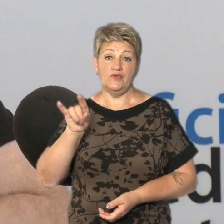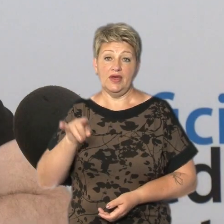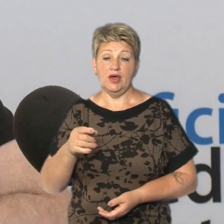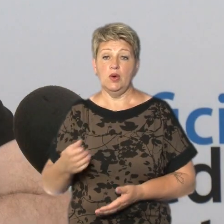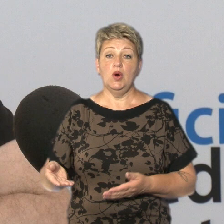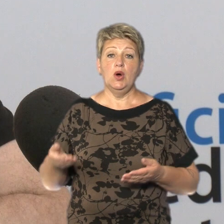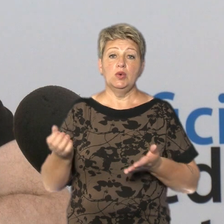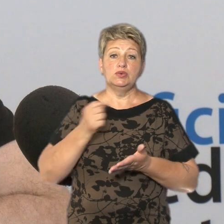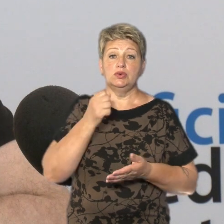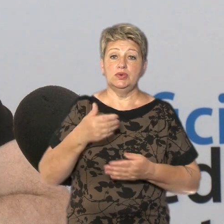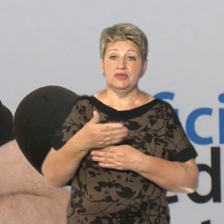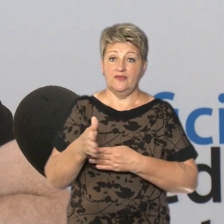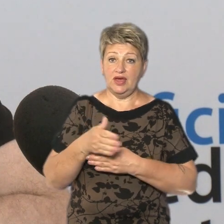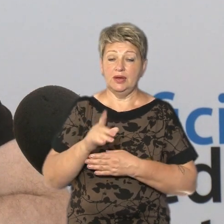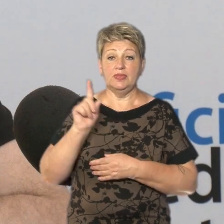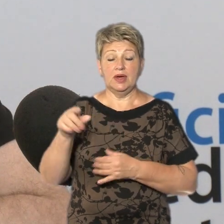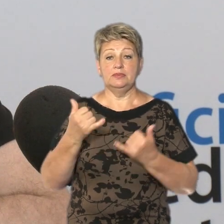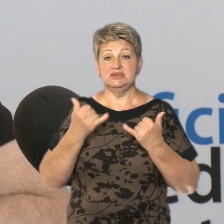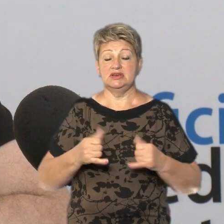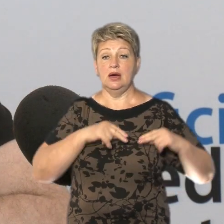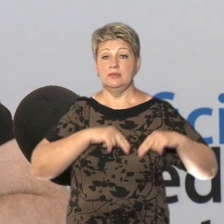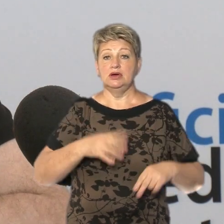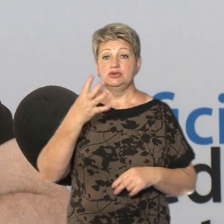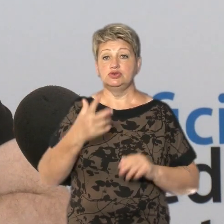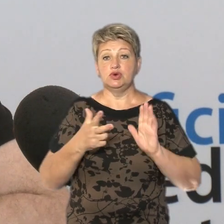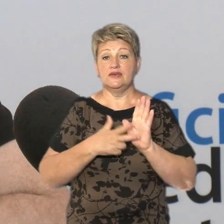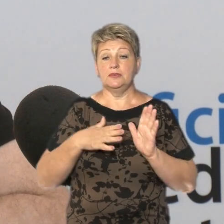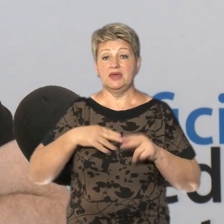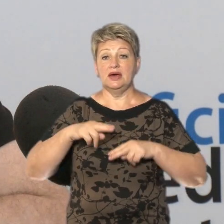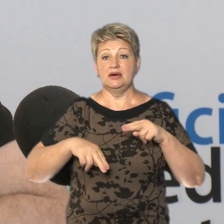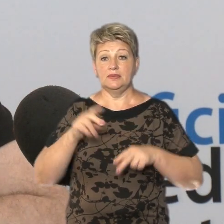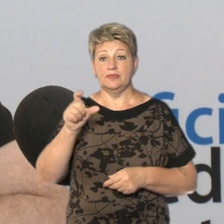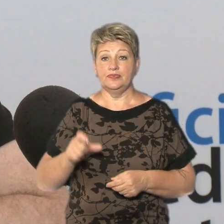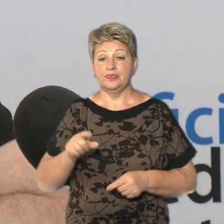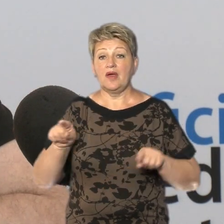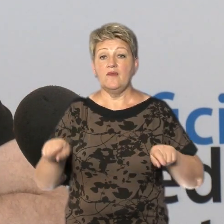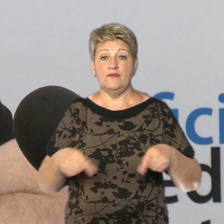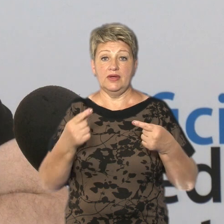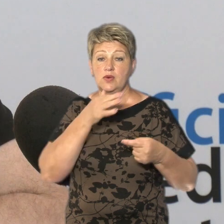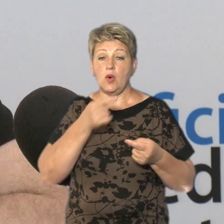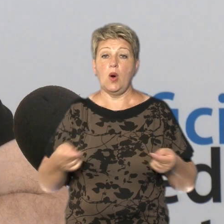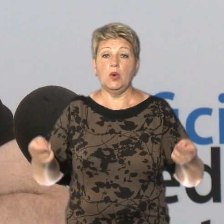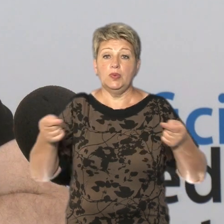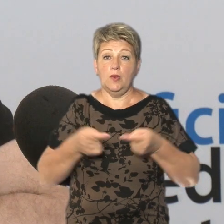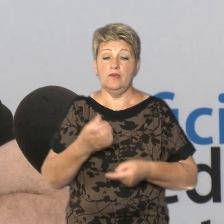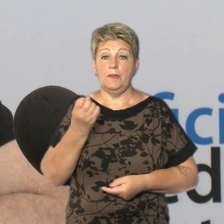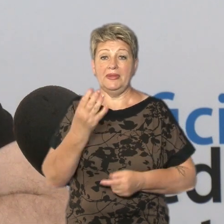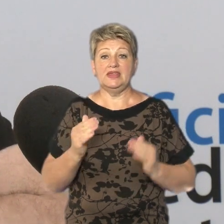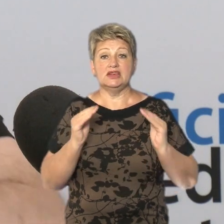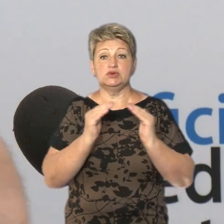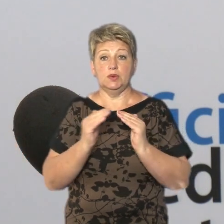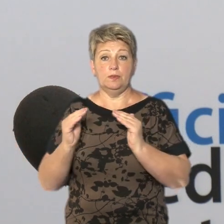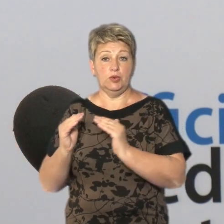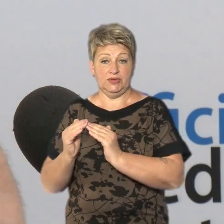дверей. Там сьогодні працює 48 наших будівельників, відновлюється одночасно 15 будинків,